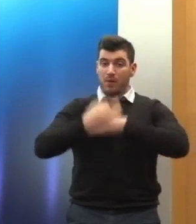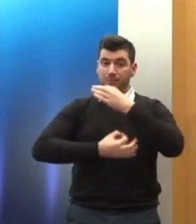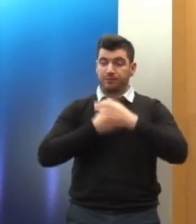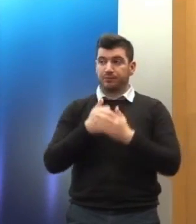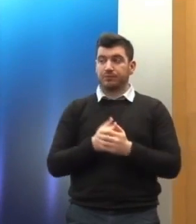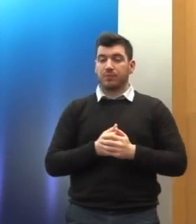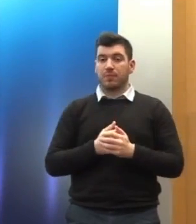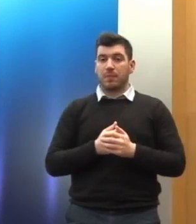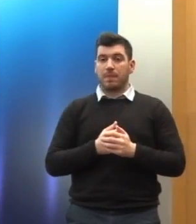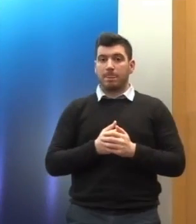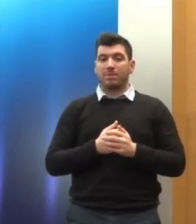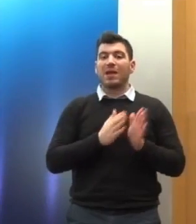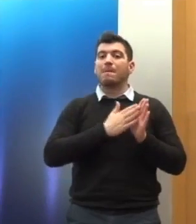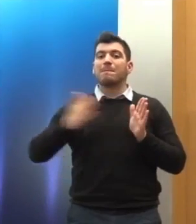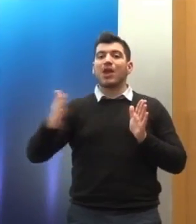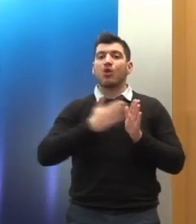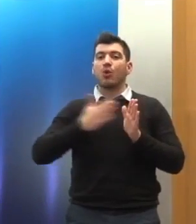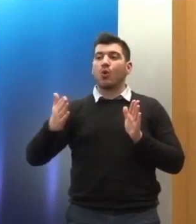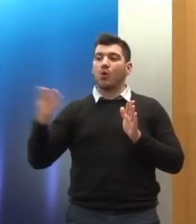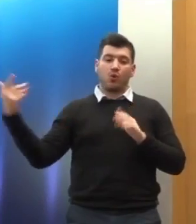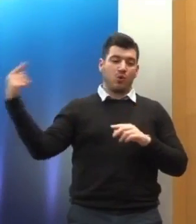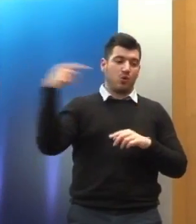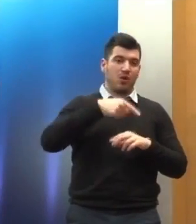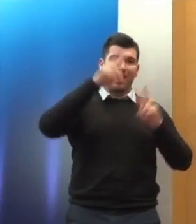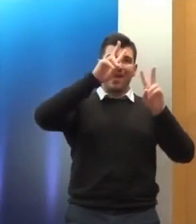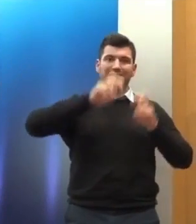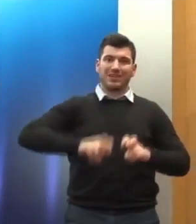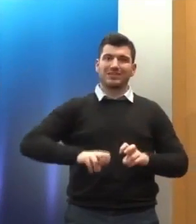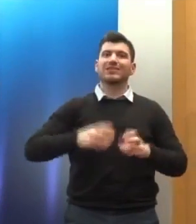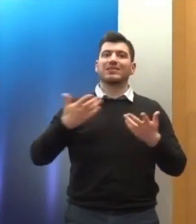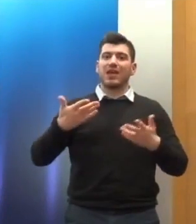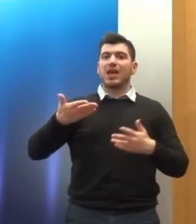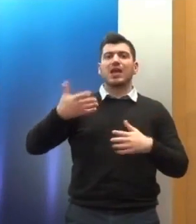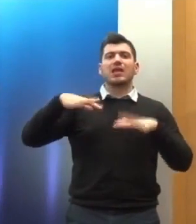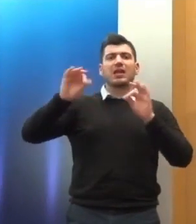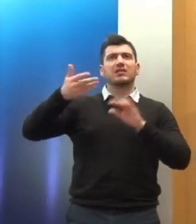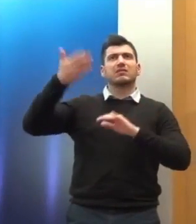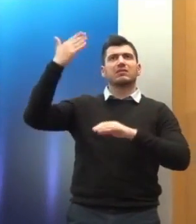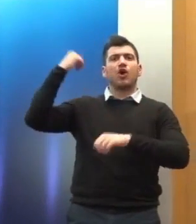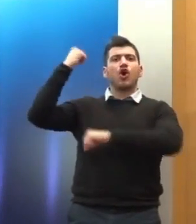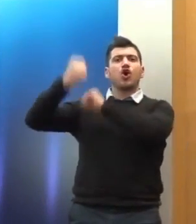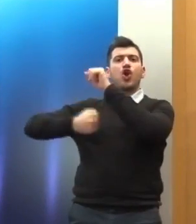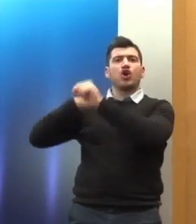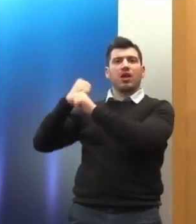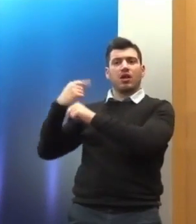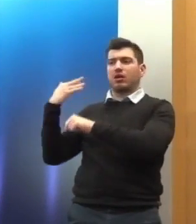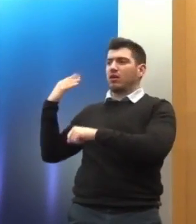την οποία κάλυπτει αυτή η εξέταση, ξεκινούσε από κάποια χρόνια πριν στο παρελθόν και έφτανε μέχρι την περίοδο, μέχρι τη στιγμή της εξέτασης.